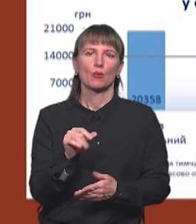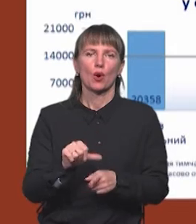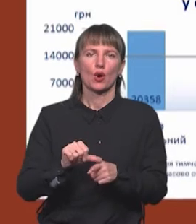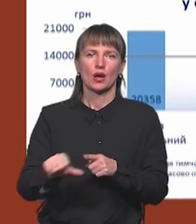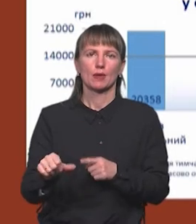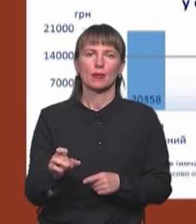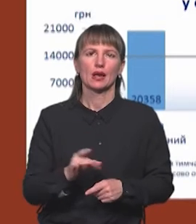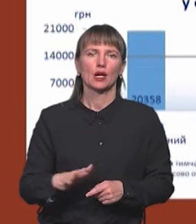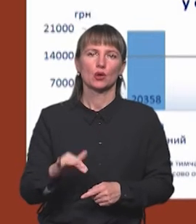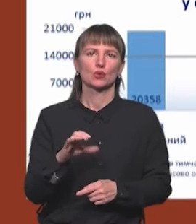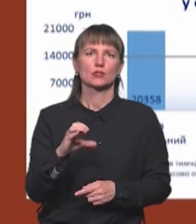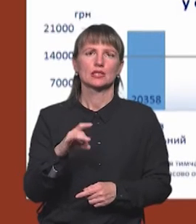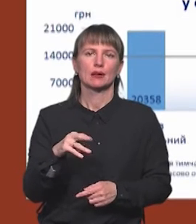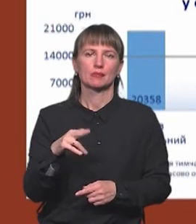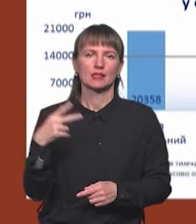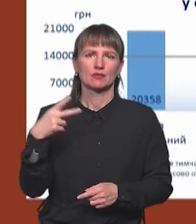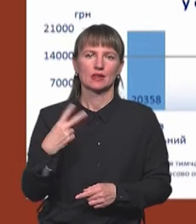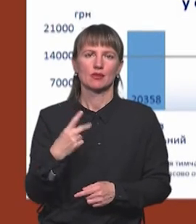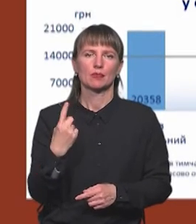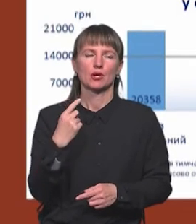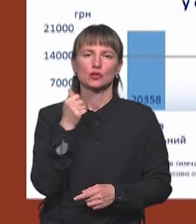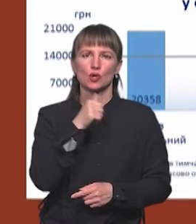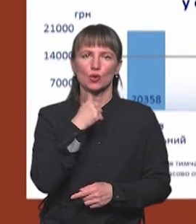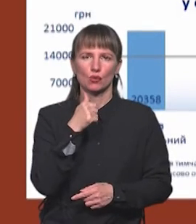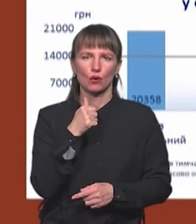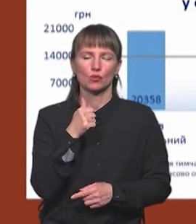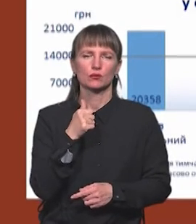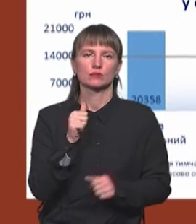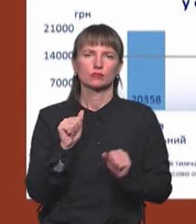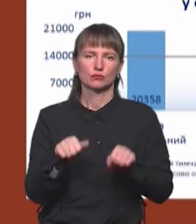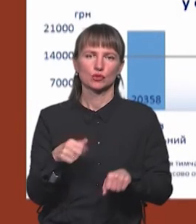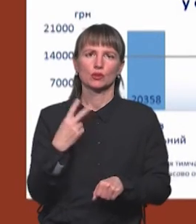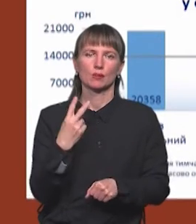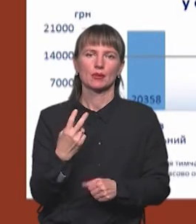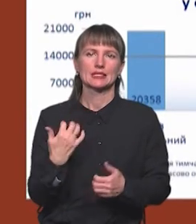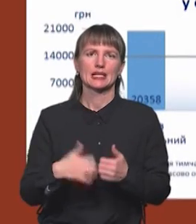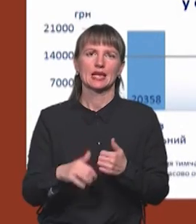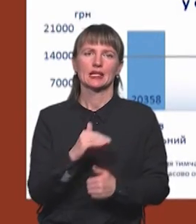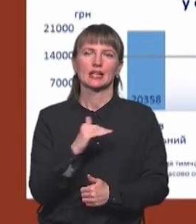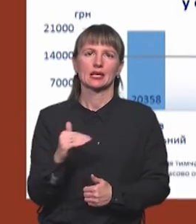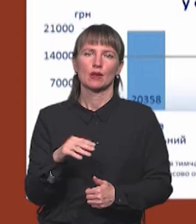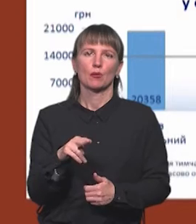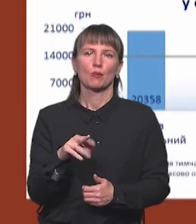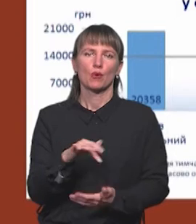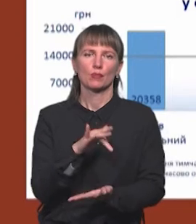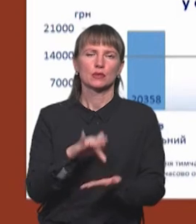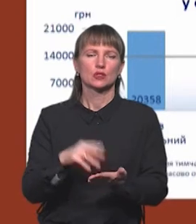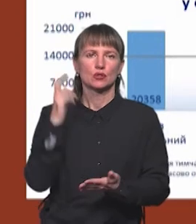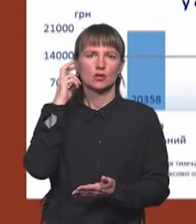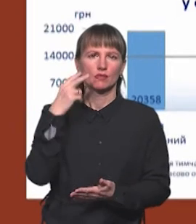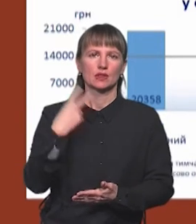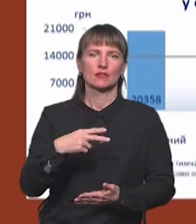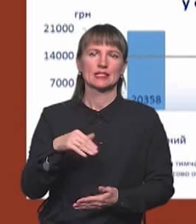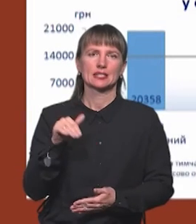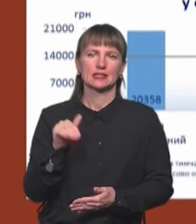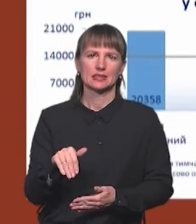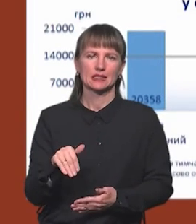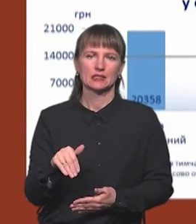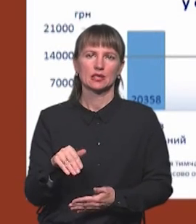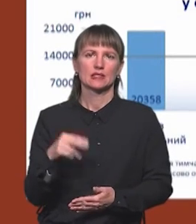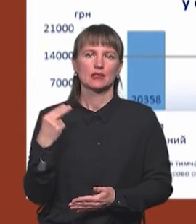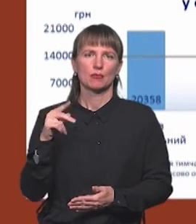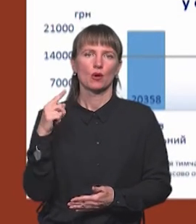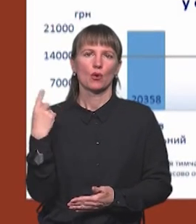регіонах. У серпні 2021 року ми можемо бачити середній рівень по місту Києву 20 тисяч гривень,